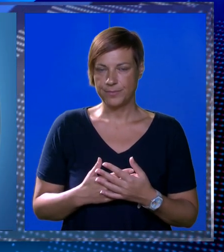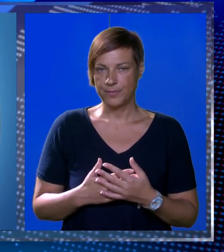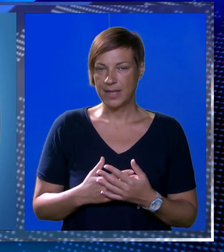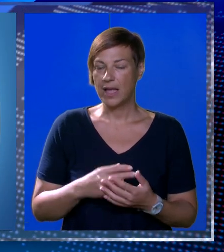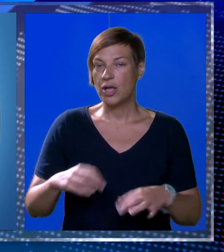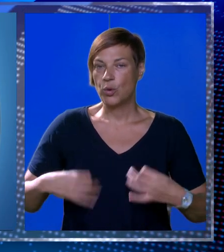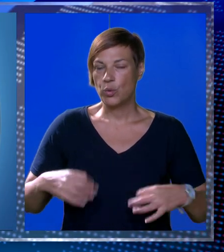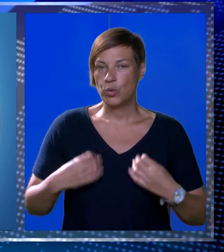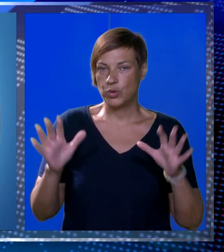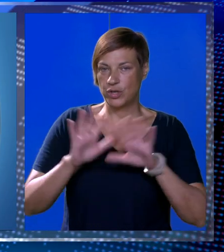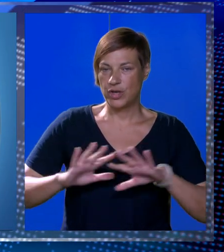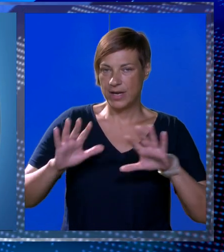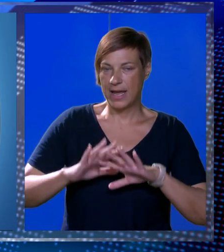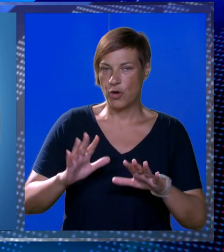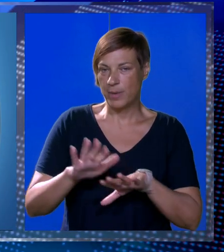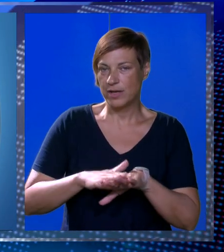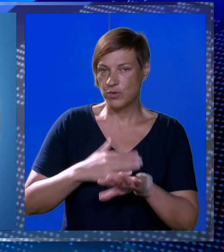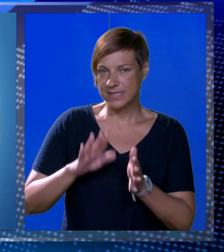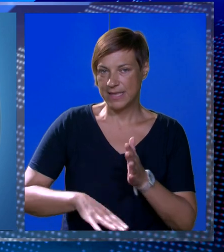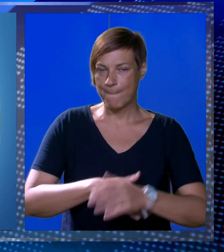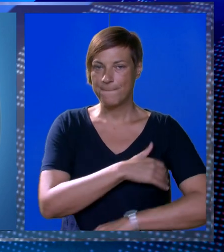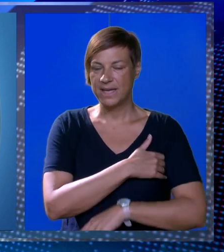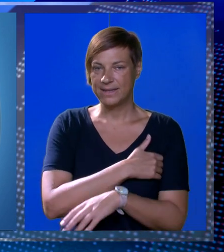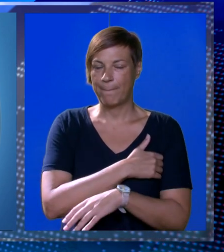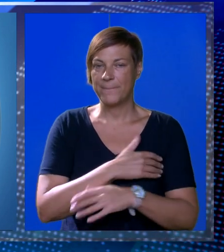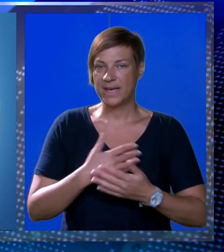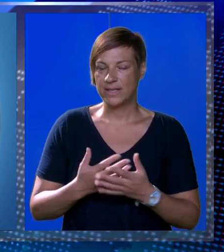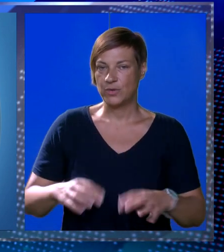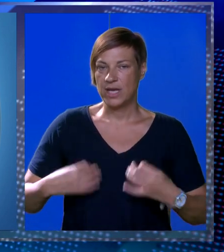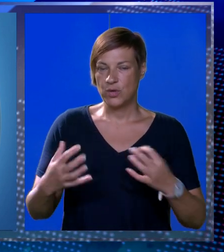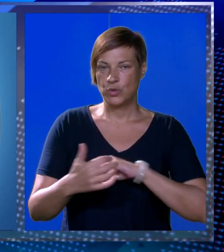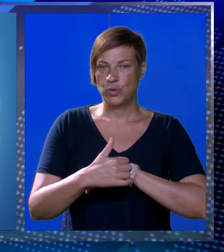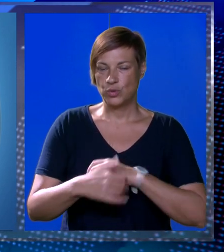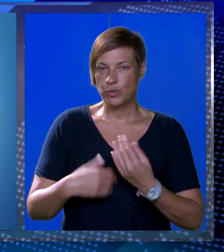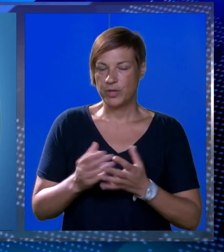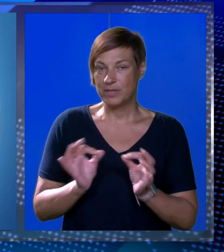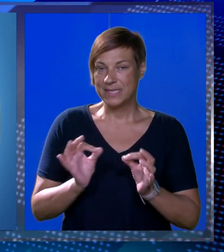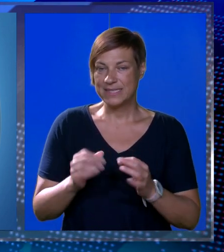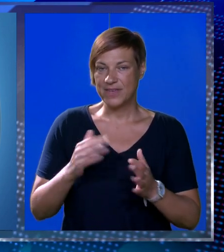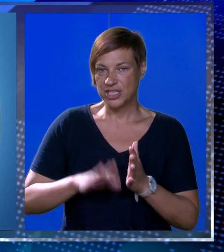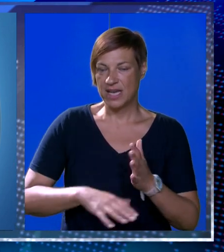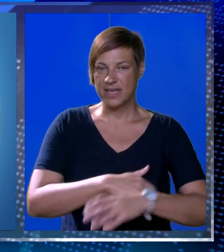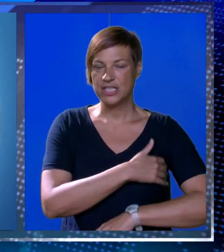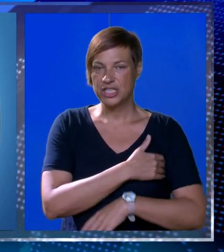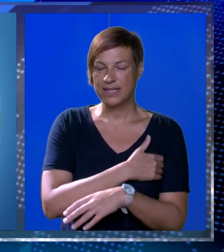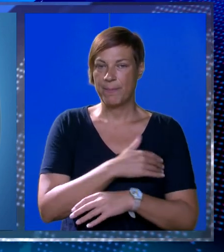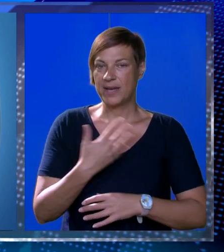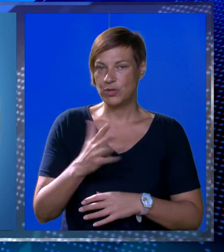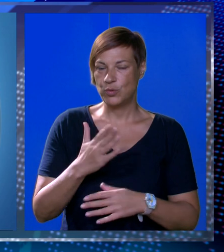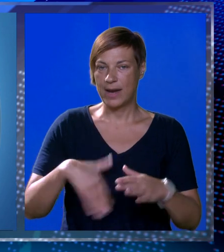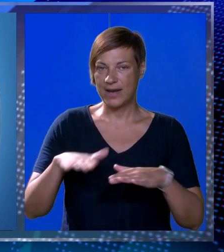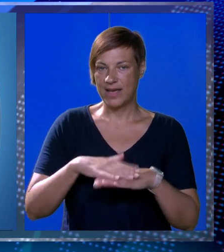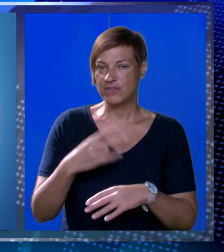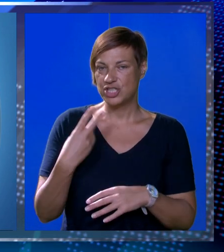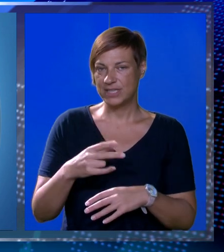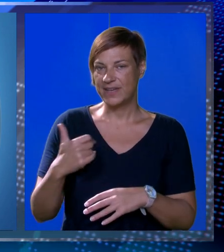prije podne umjerena naoblaka uz osjetan pad temperature zraka jutro u Dubrovniku će biti svježi najniža temperatura 15